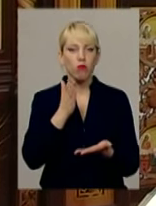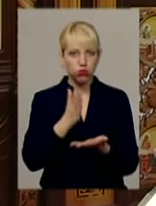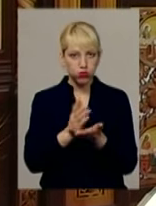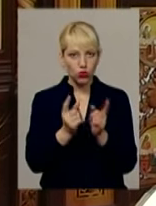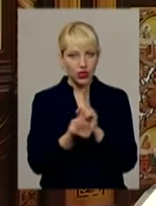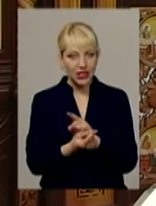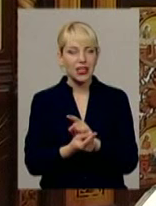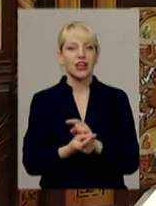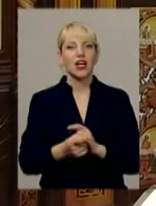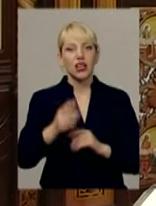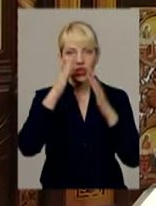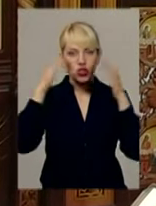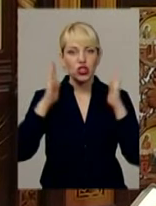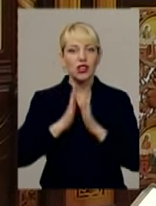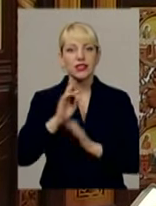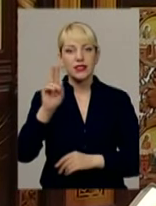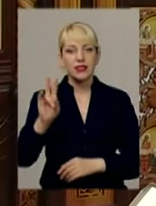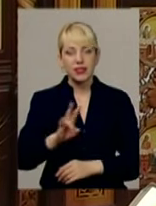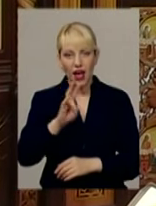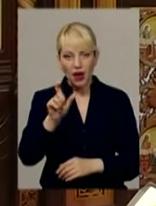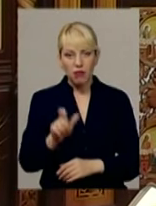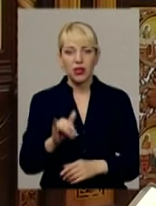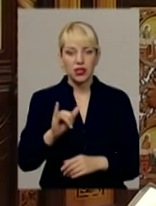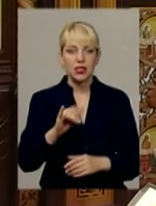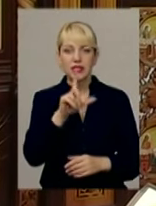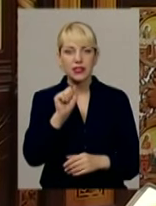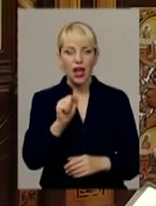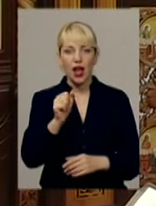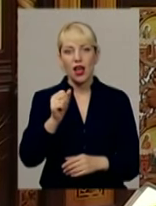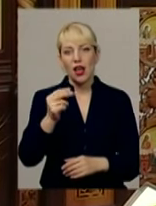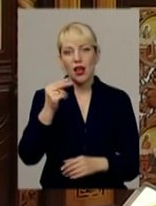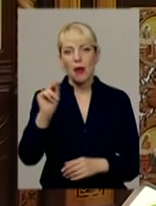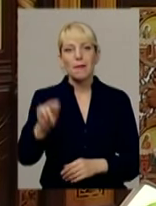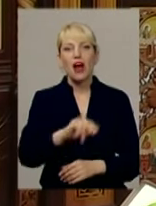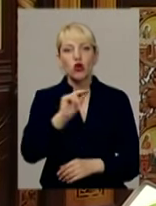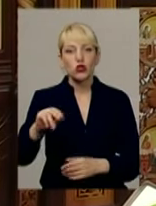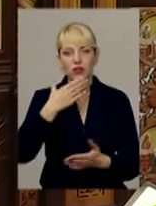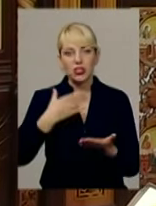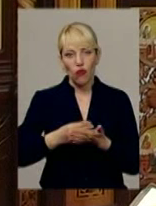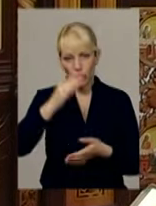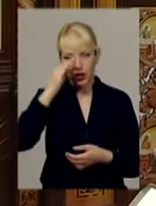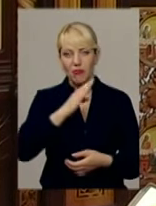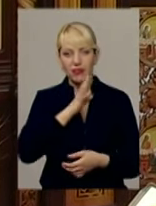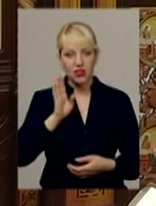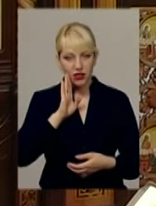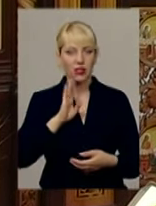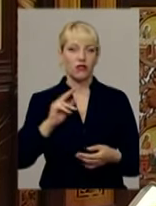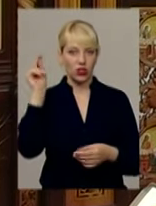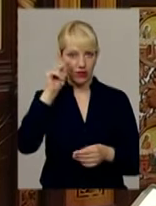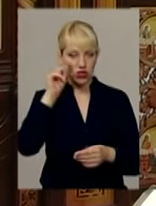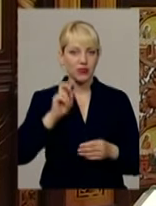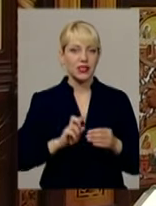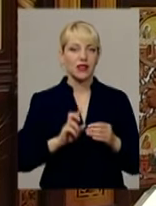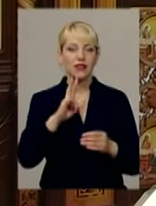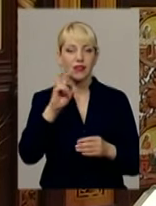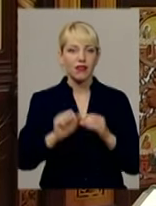І він за благословенням своїх батьків це зробив і далі продовжував в своїй студії. Звичайно, він володів різними